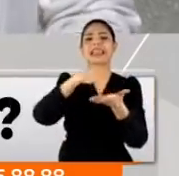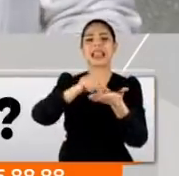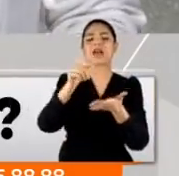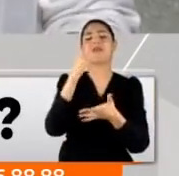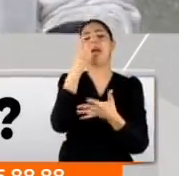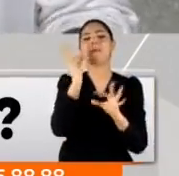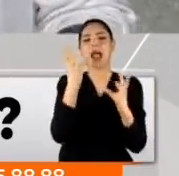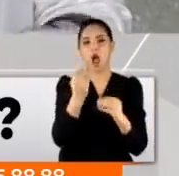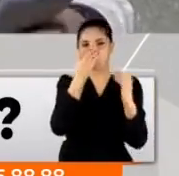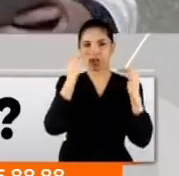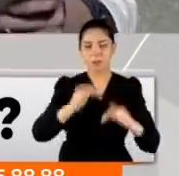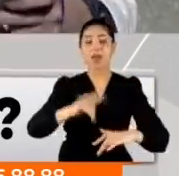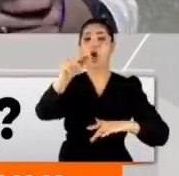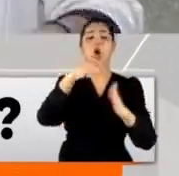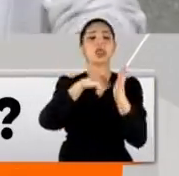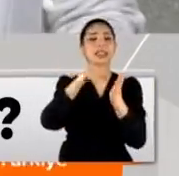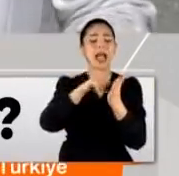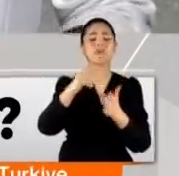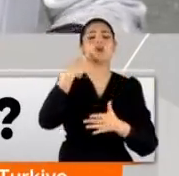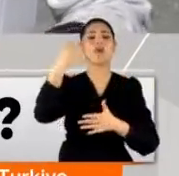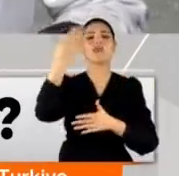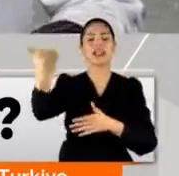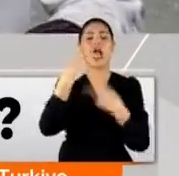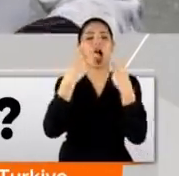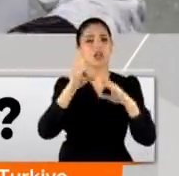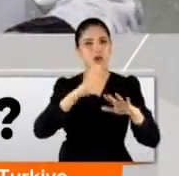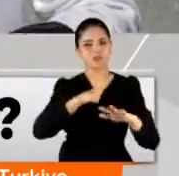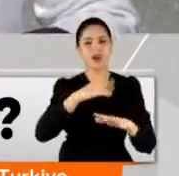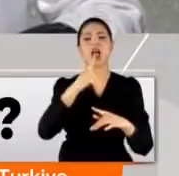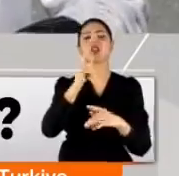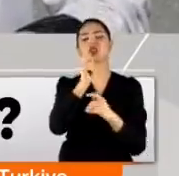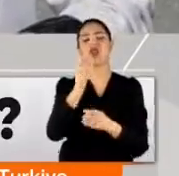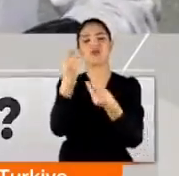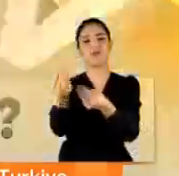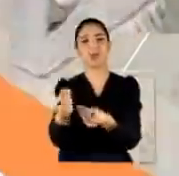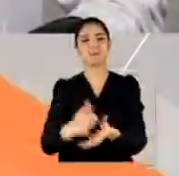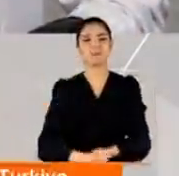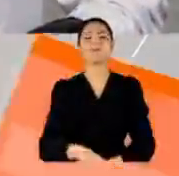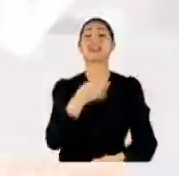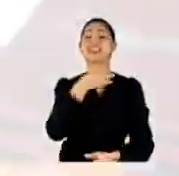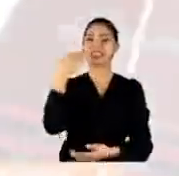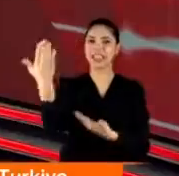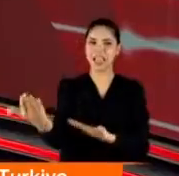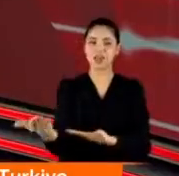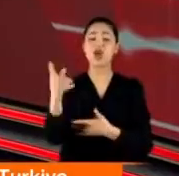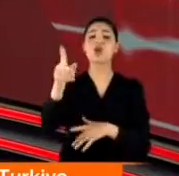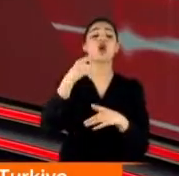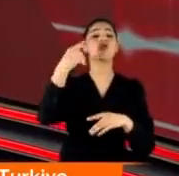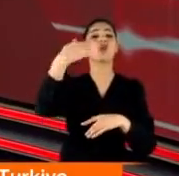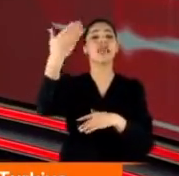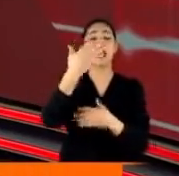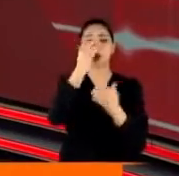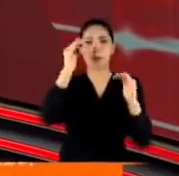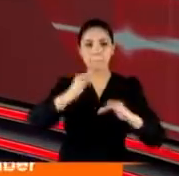netleşmesini bekliyoruz. O takvimi de yine Cumhurbaşkanı'nın açıklamasını bekliyoruz diyelim, sözü yeniden size bırakalım. Betül teşekkürler. Evet Cumhurbaşkanı'nı